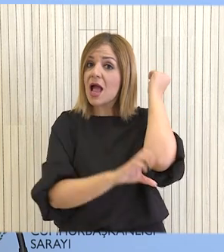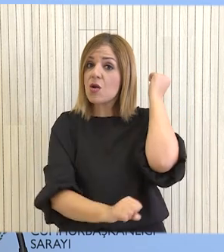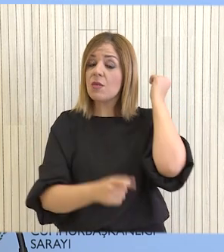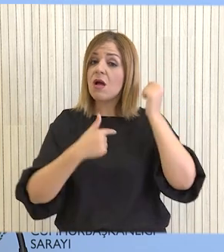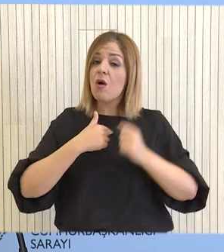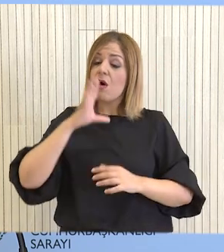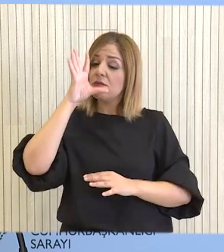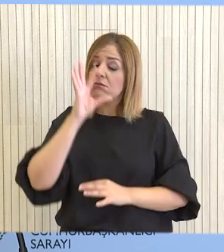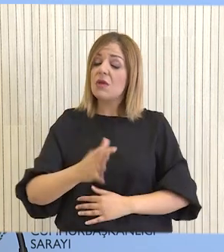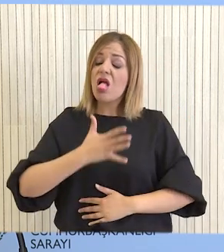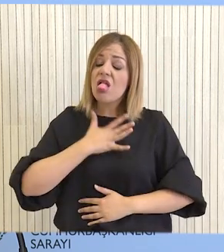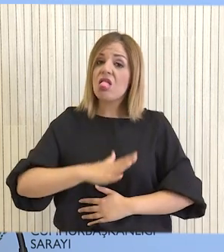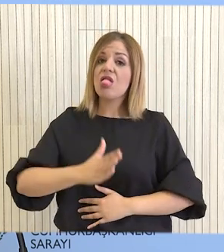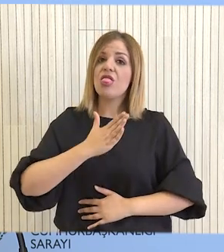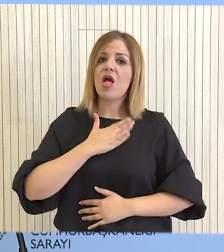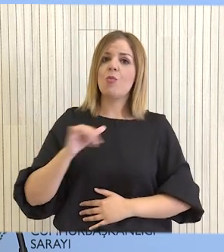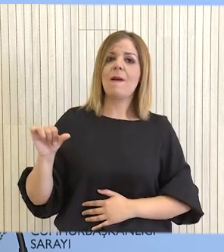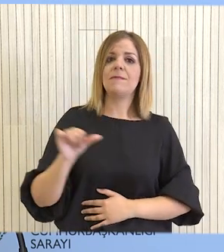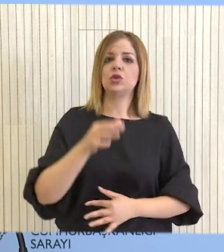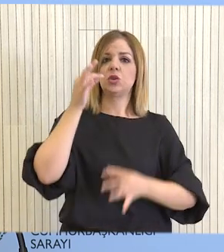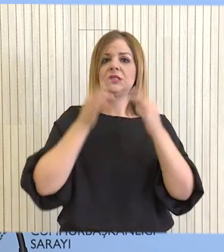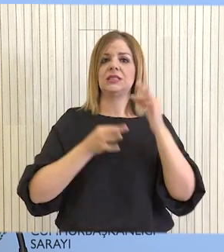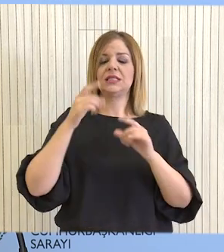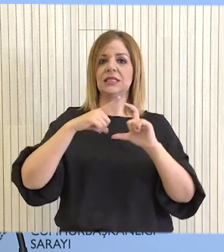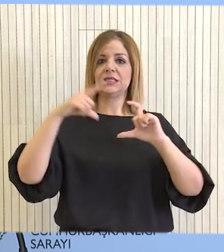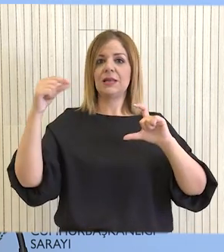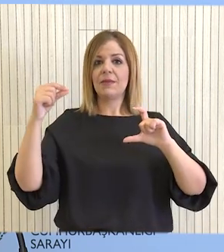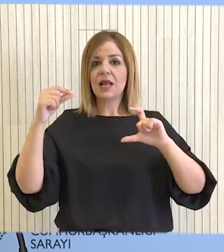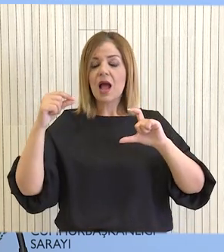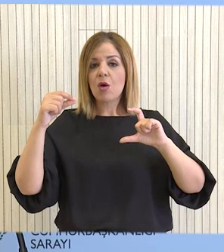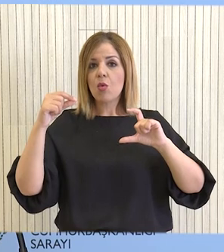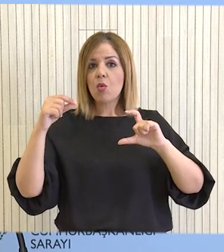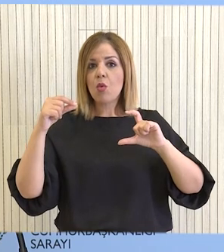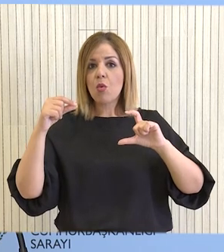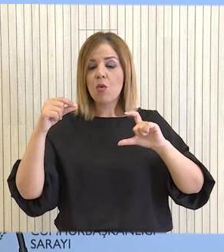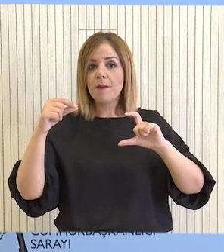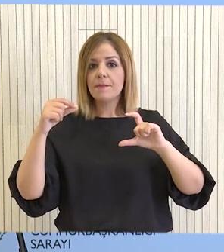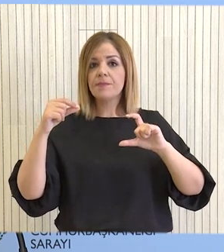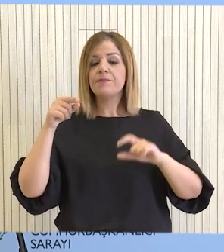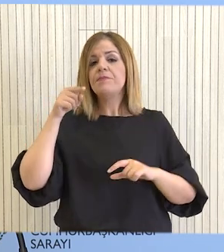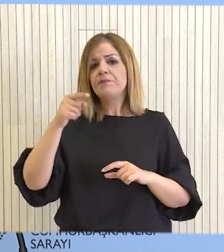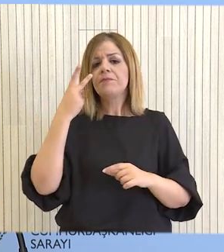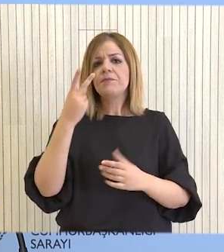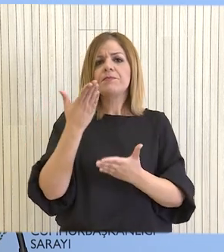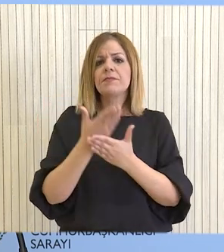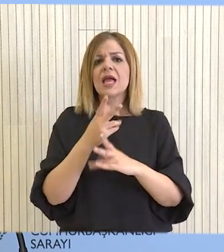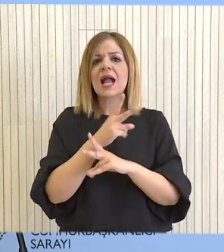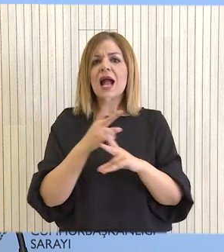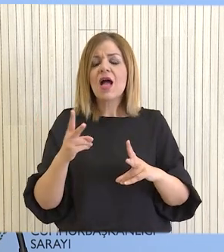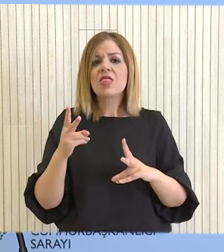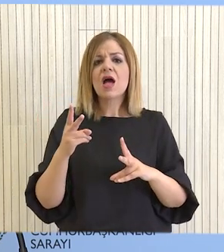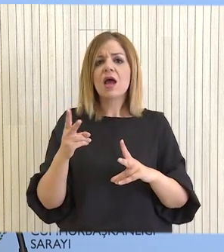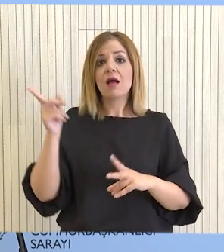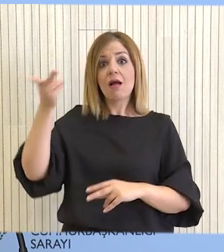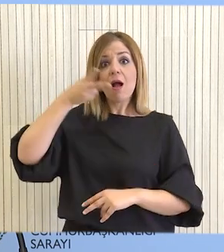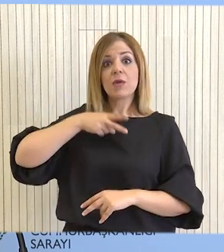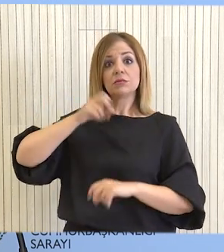μας ειλικρινή βούληση για επανέραξη των διαπραγματεύσεων Άλλωστε, είναι αυταπόδειχτη από το γεγονός ότι απαντήσαμε